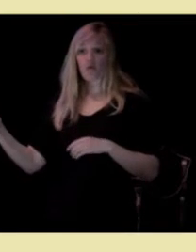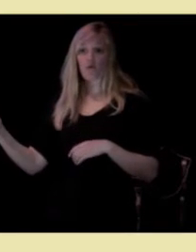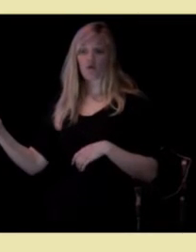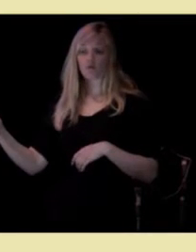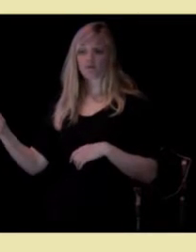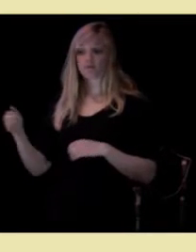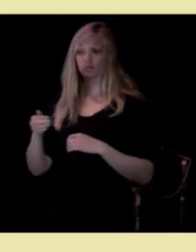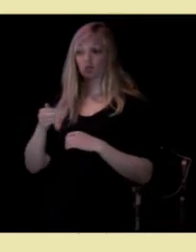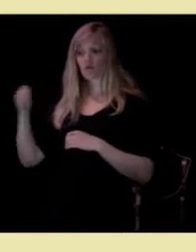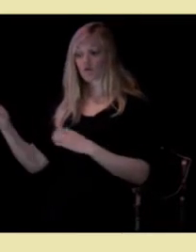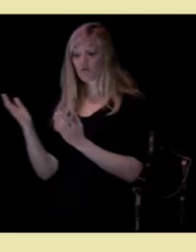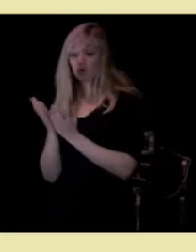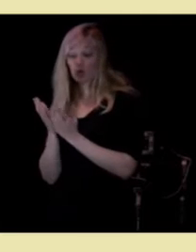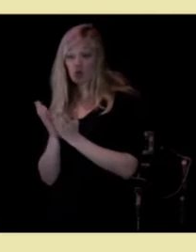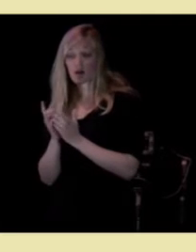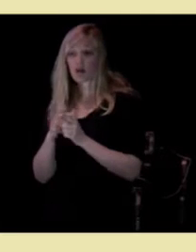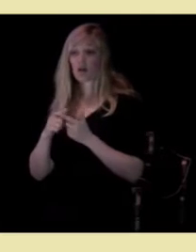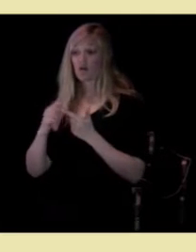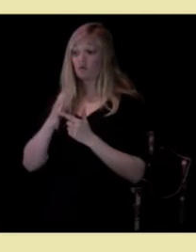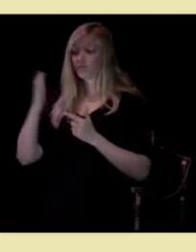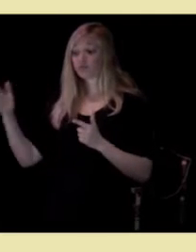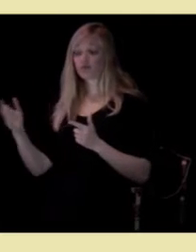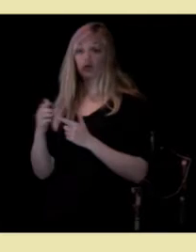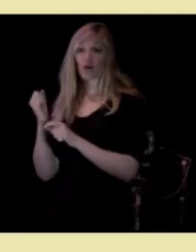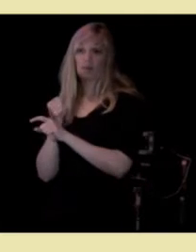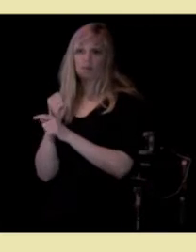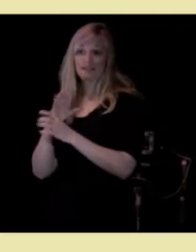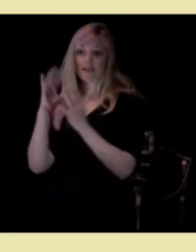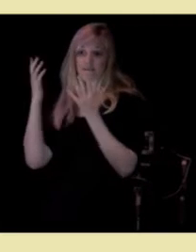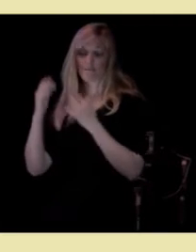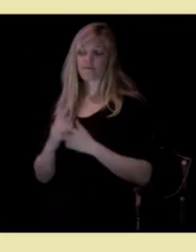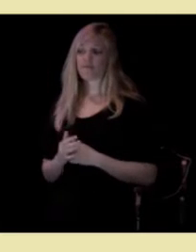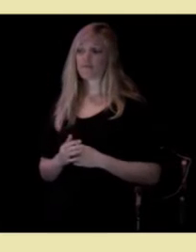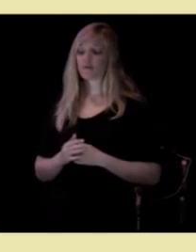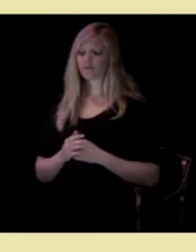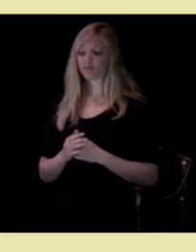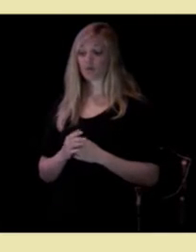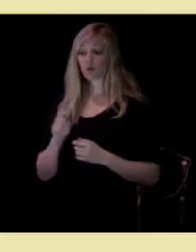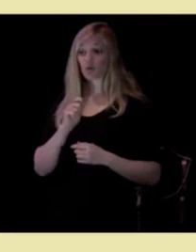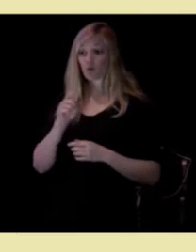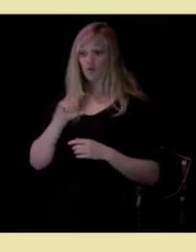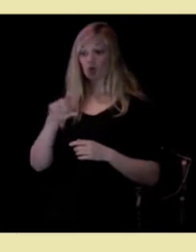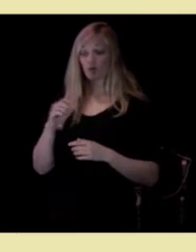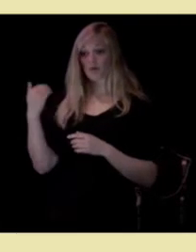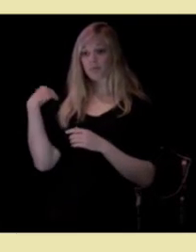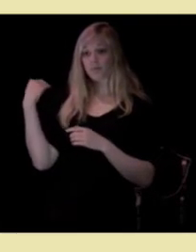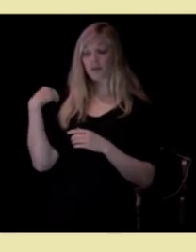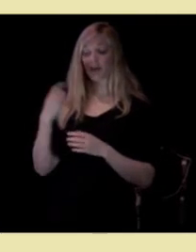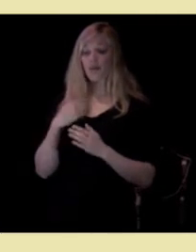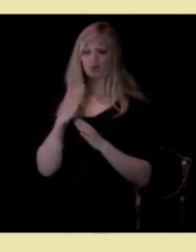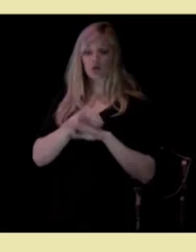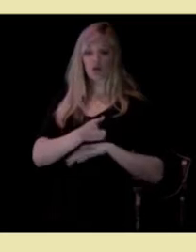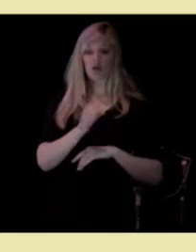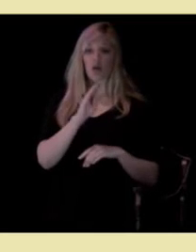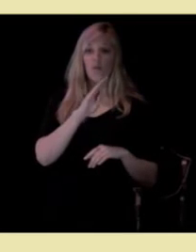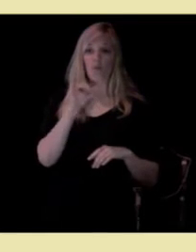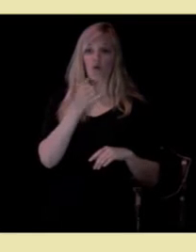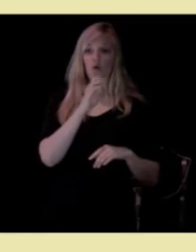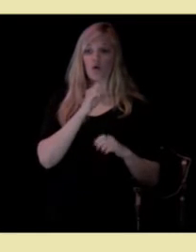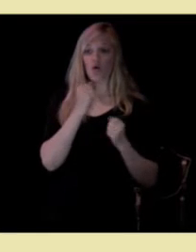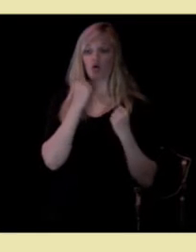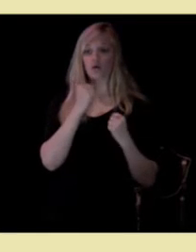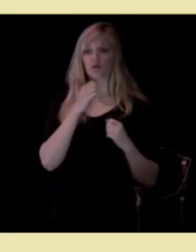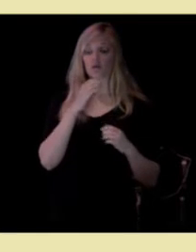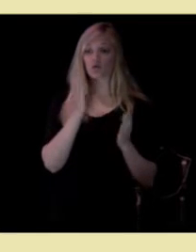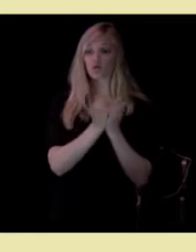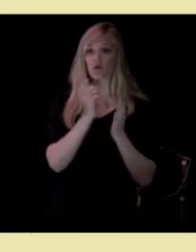Utenfor by skole utenfor by arbeidsliv. For noen uker siden så besøkte jeg Bjørn Holt skole i Oslo